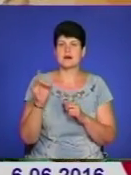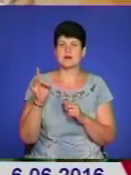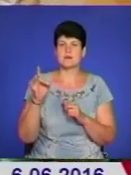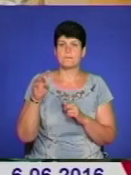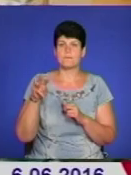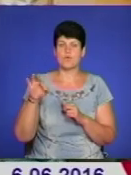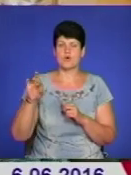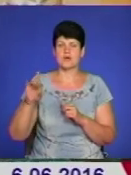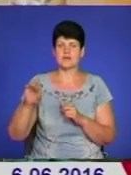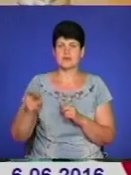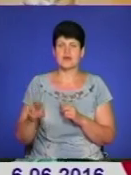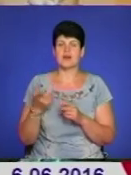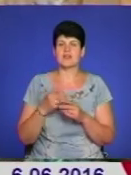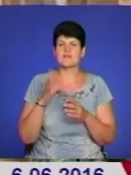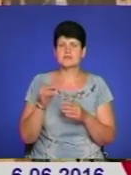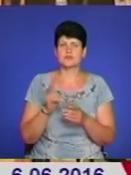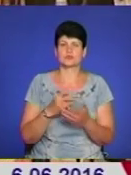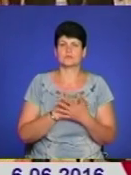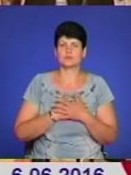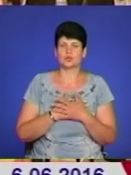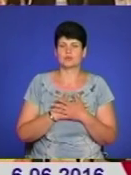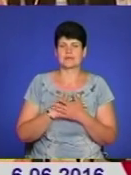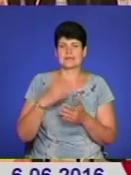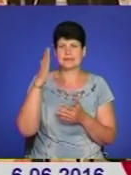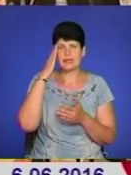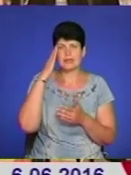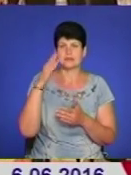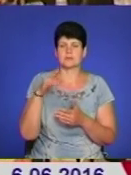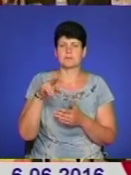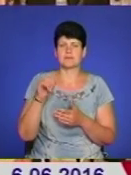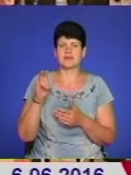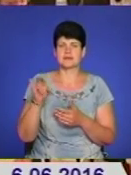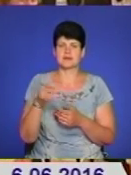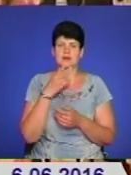А всі поціновувачі таланту пінзеля мали нагоду помилуватися його безцінними роботами.